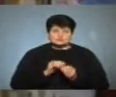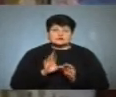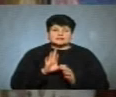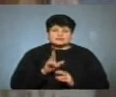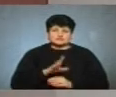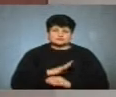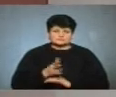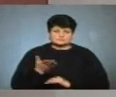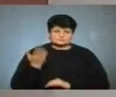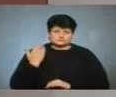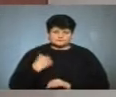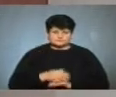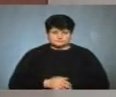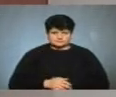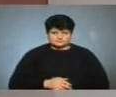працювали.